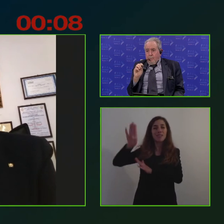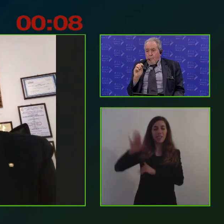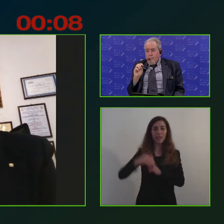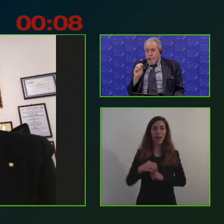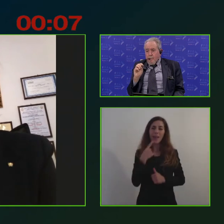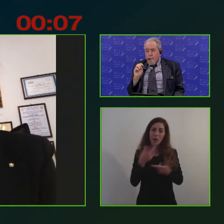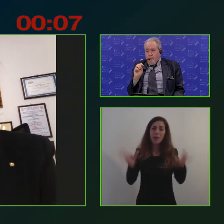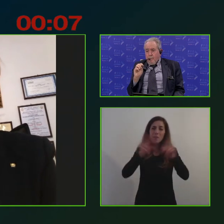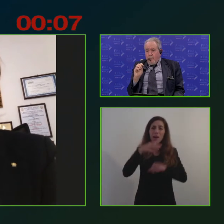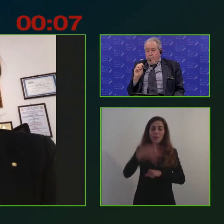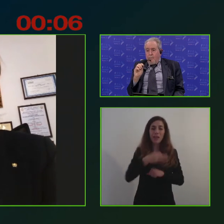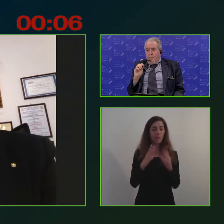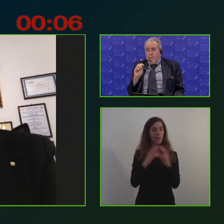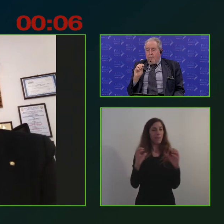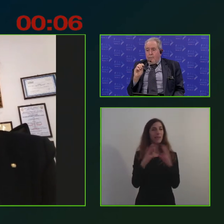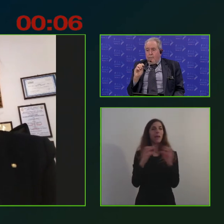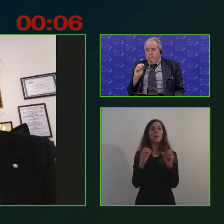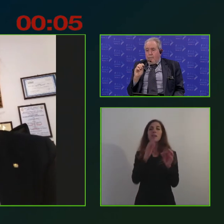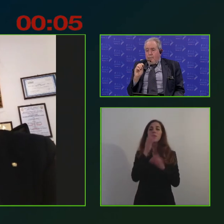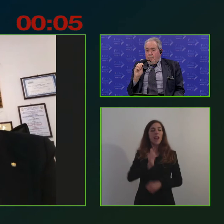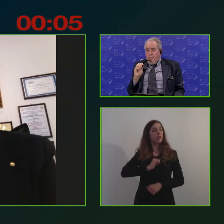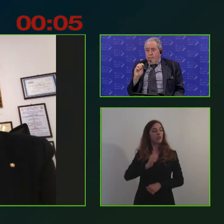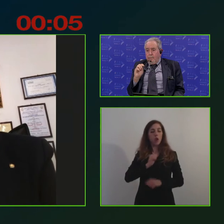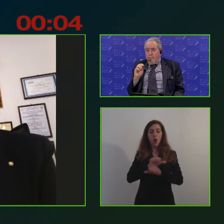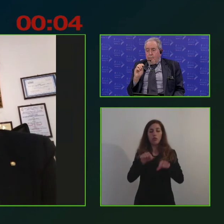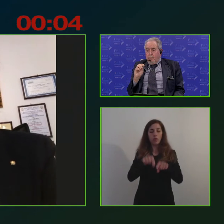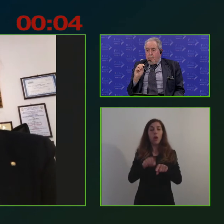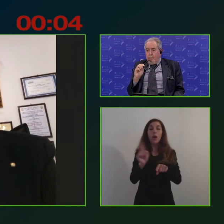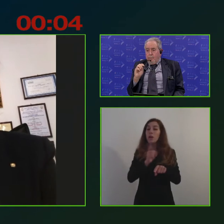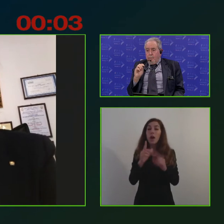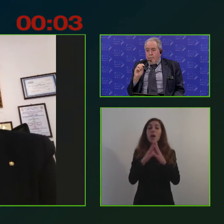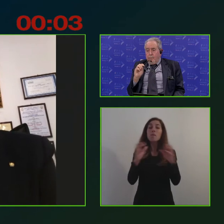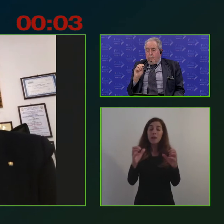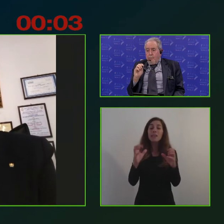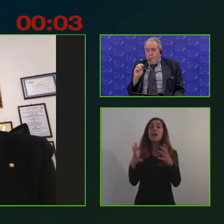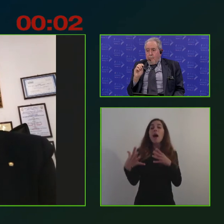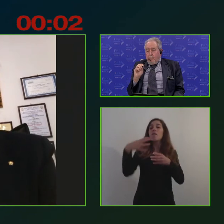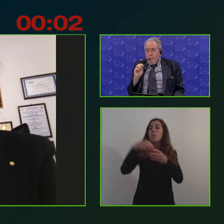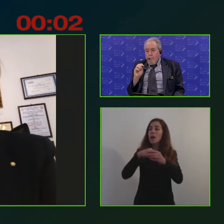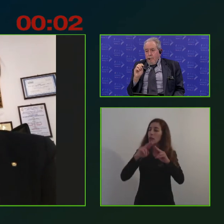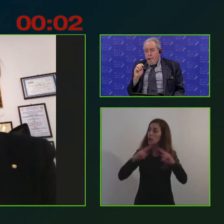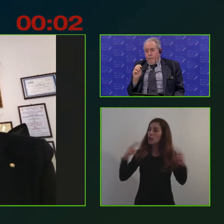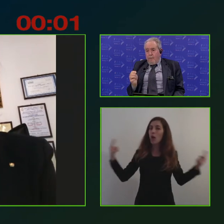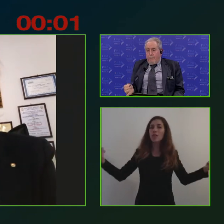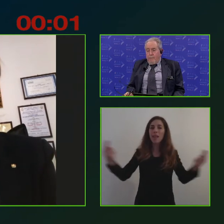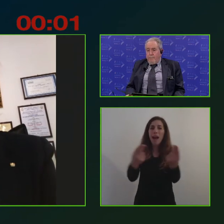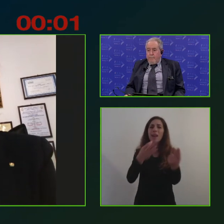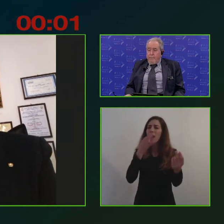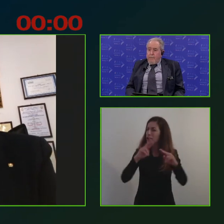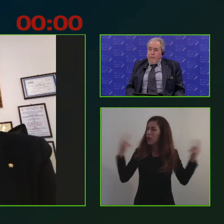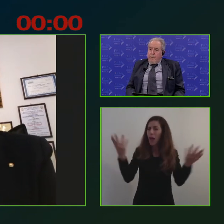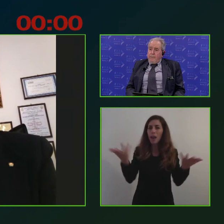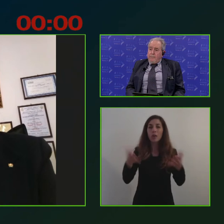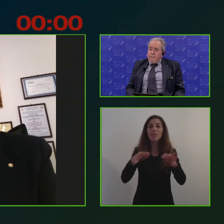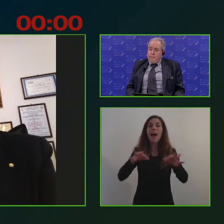assestata, l'impresa è parte integrante di un toro, parte tale di un territorio. Se c'è l